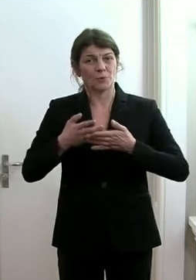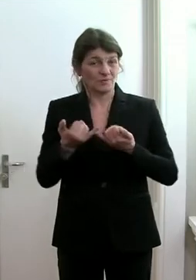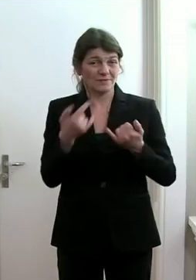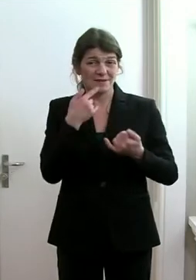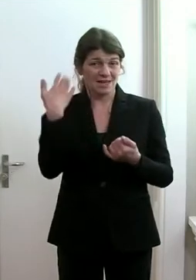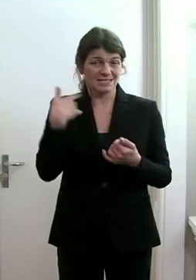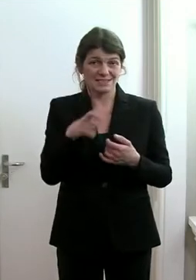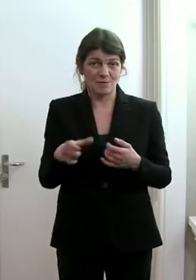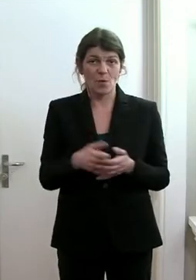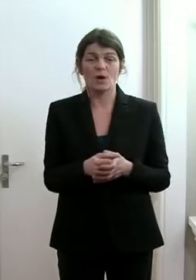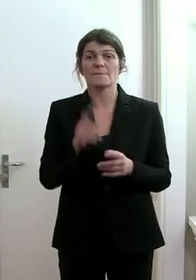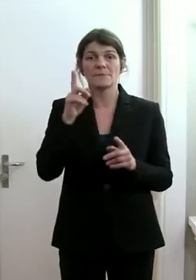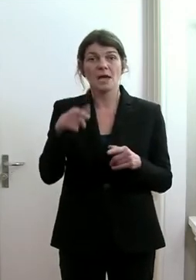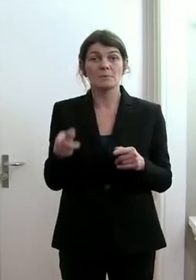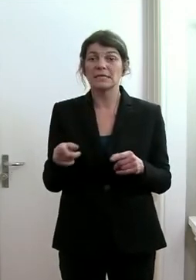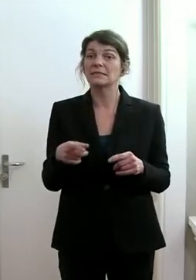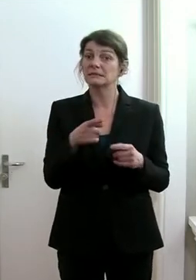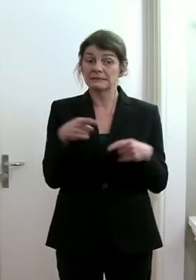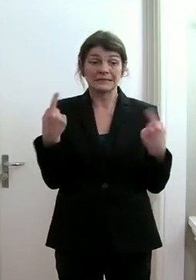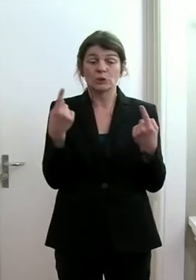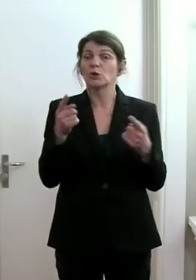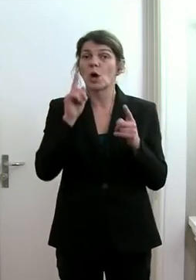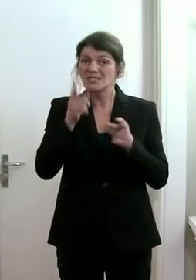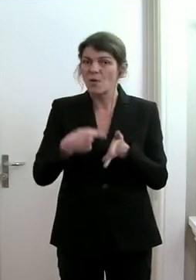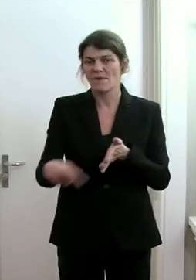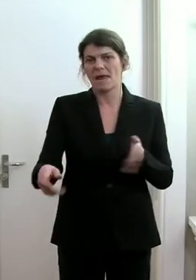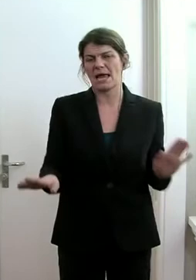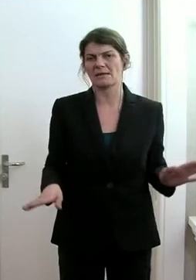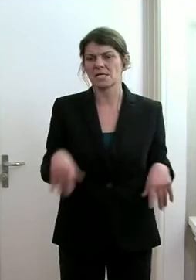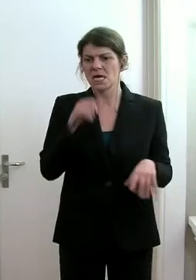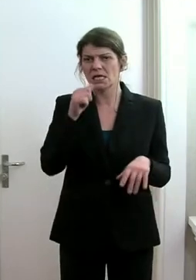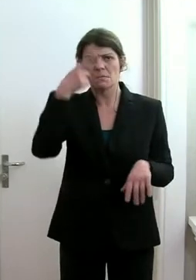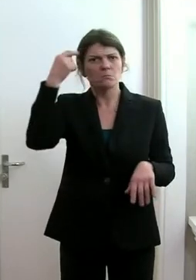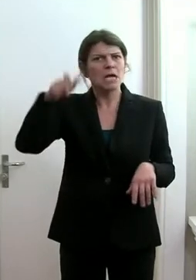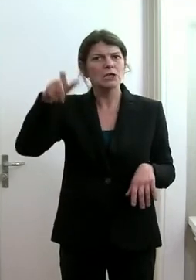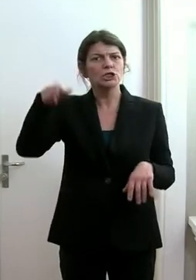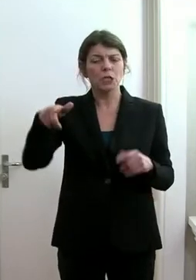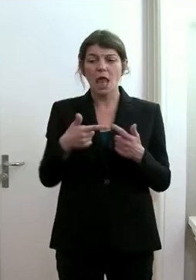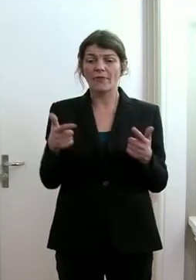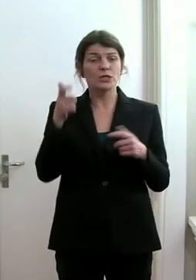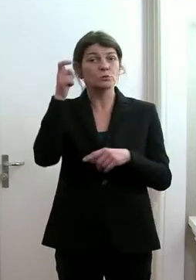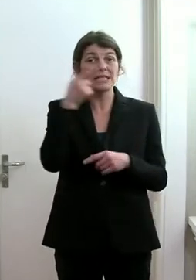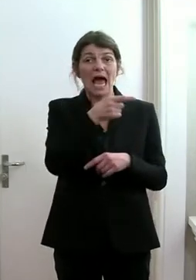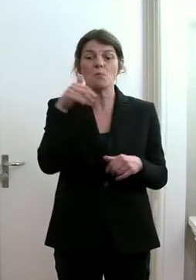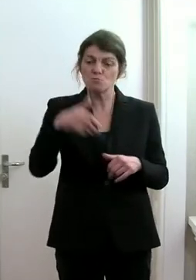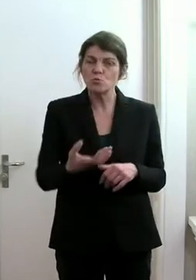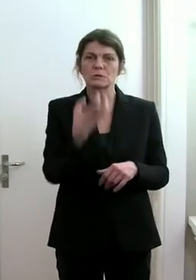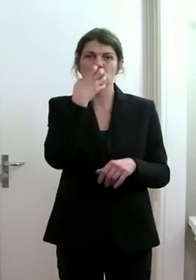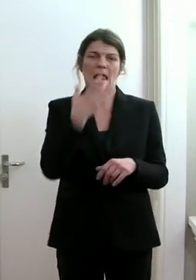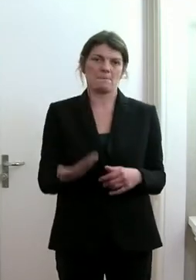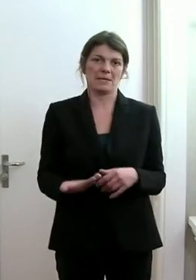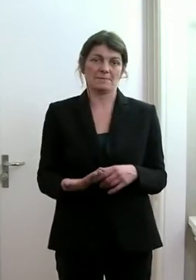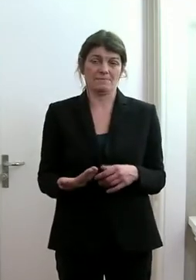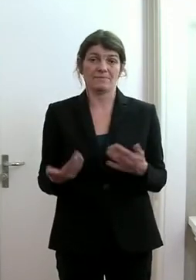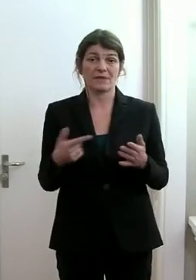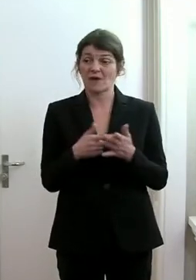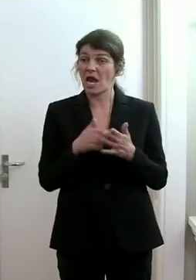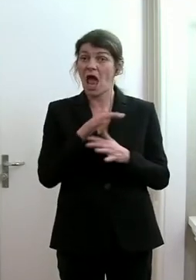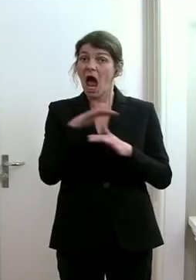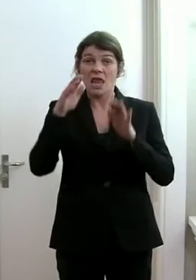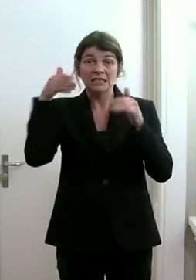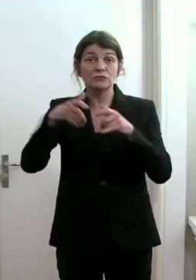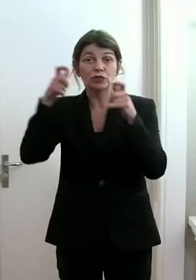um eben diesen Zustand zu vermeiden, dass eben nicht Menschen am Landesspital beatmet werden müssen, weil alle